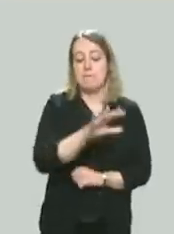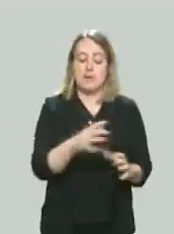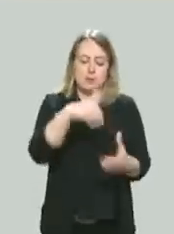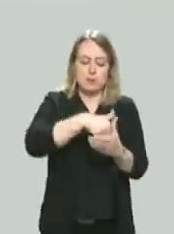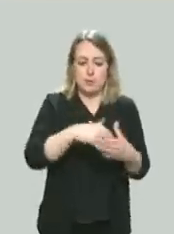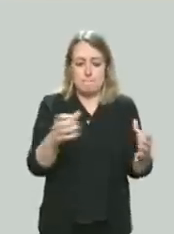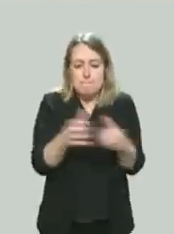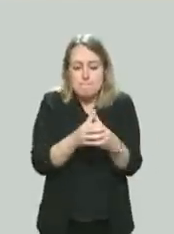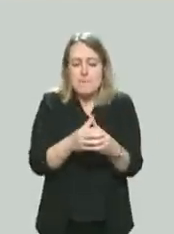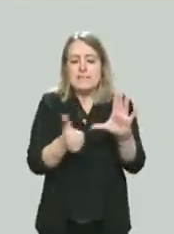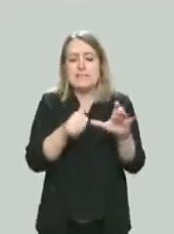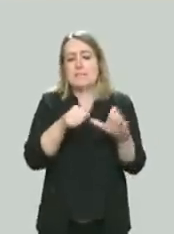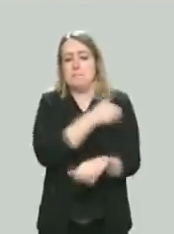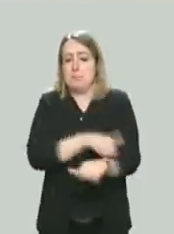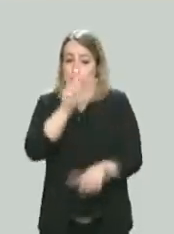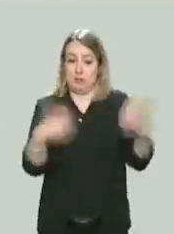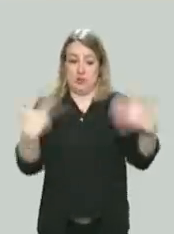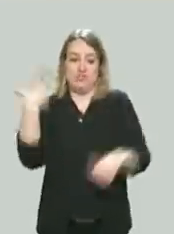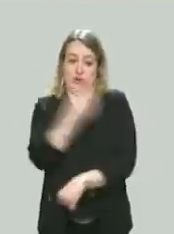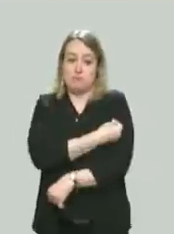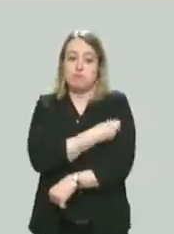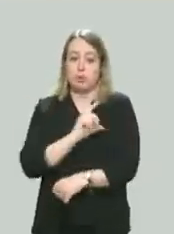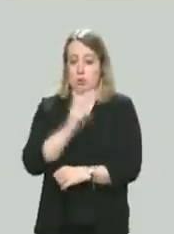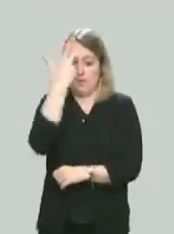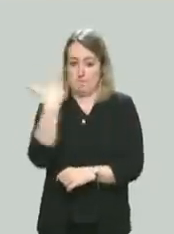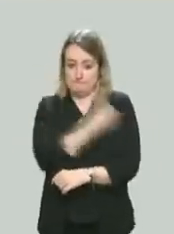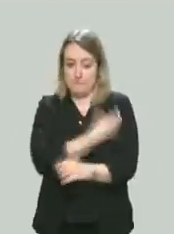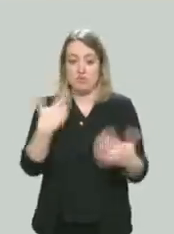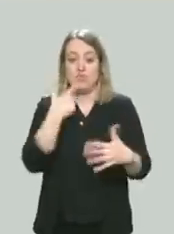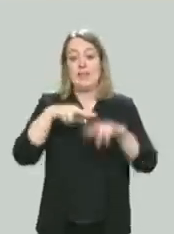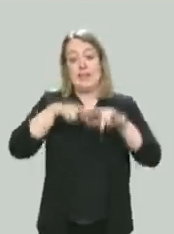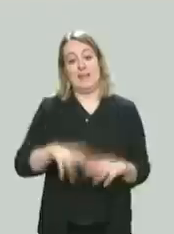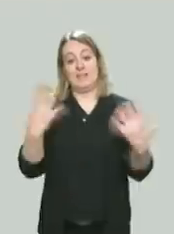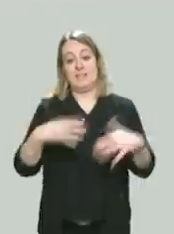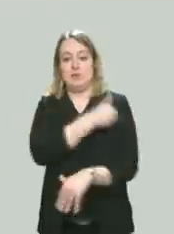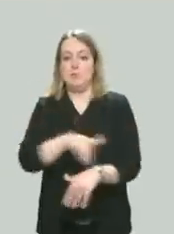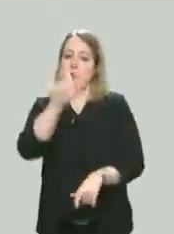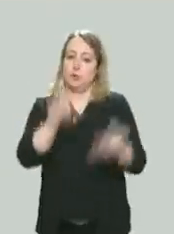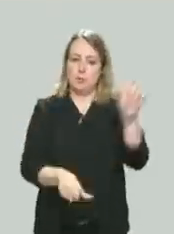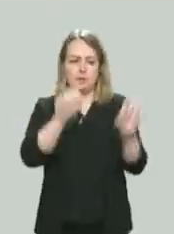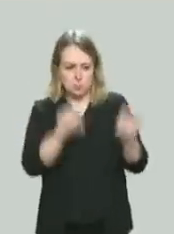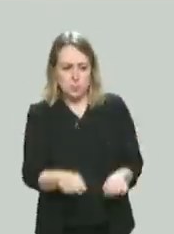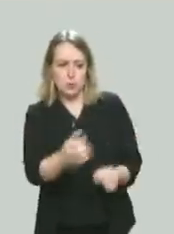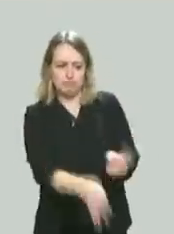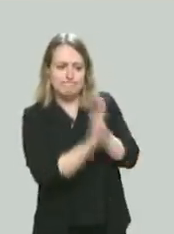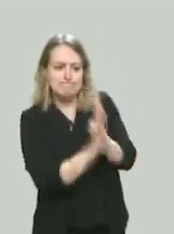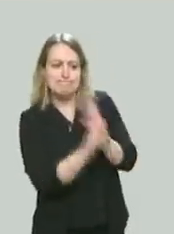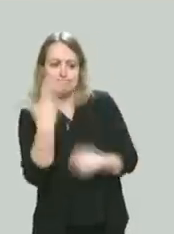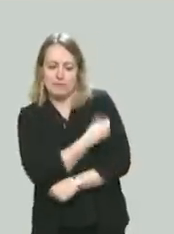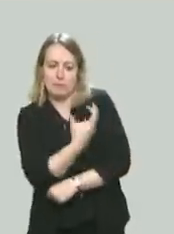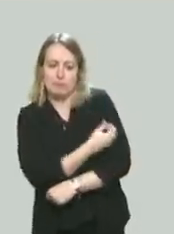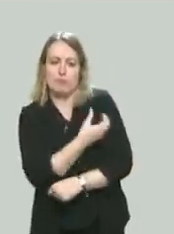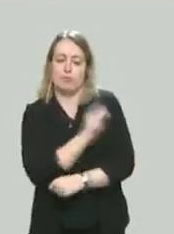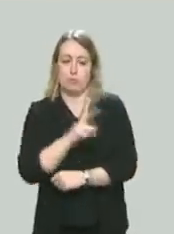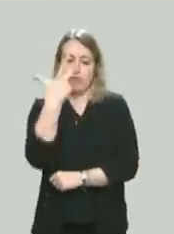ont déjà reçu leur rappel. Il reste donc 19 millions de Français à date qui deviennent éligibles pour le rappel de vaccination